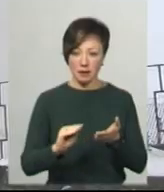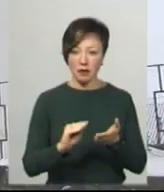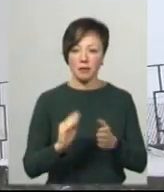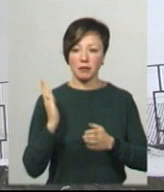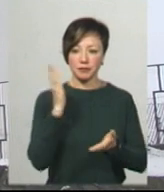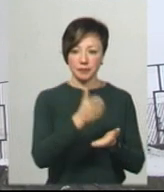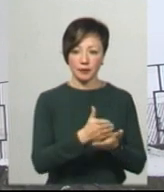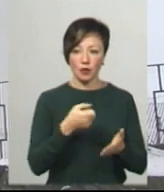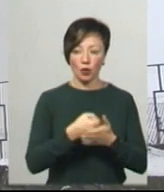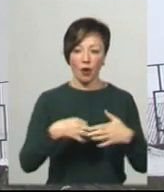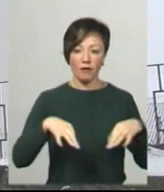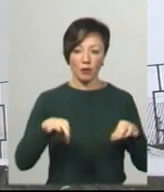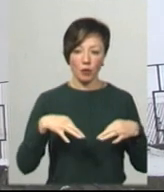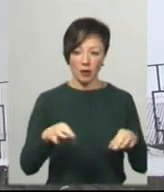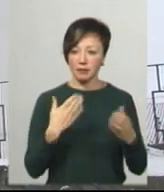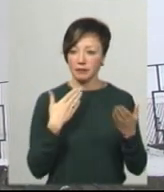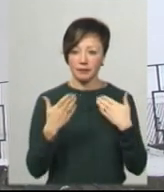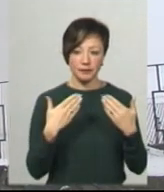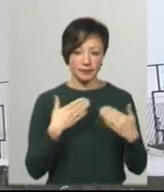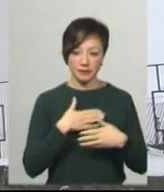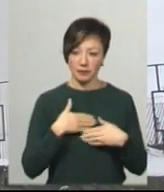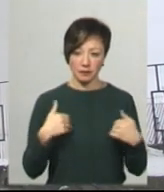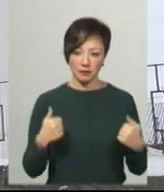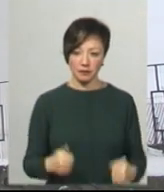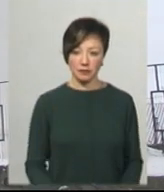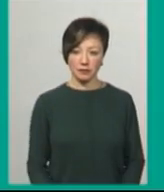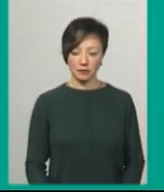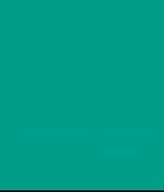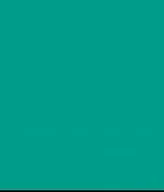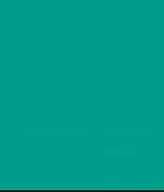автомобіля. Андрій Гюменний, Віктор Кравий, новини на Суспільному, Хмельниччина.